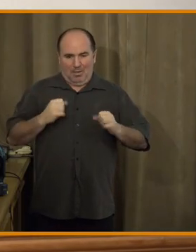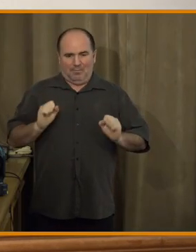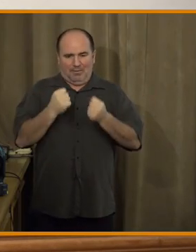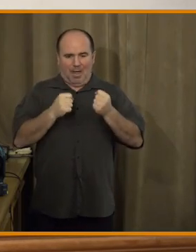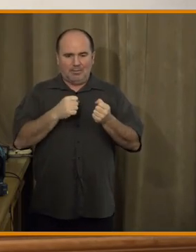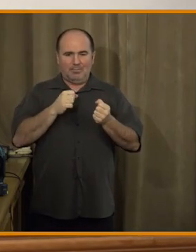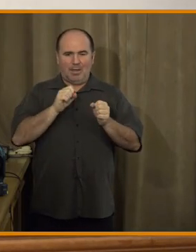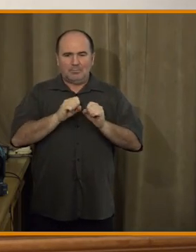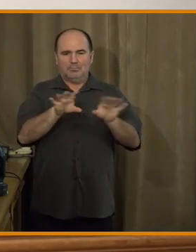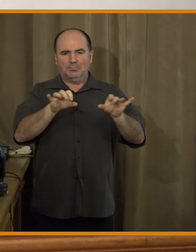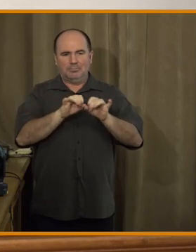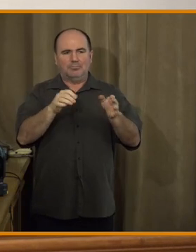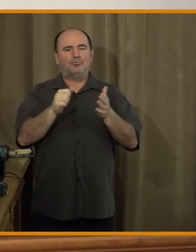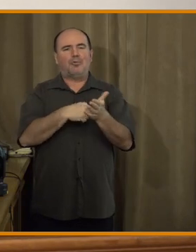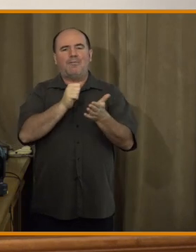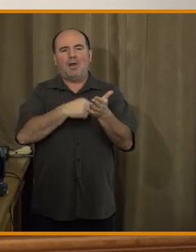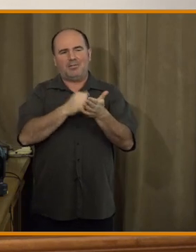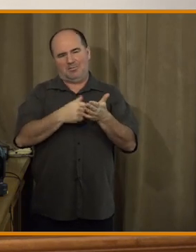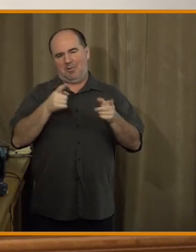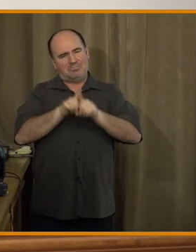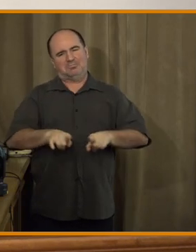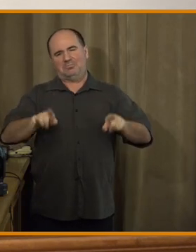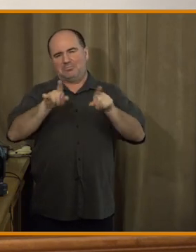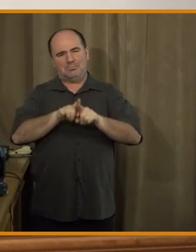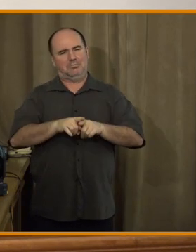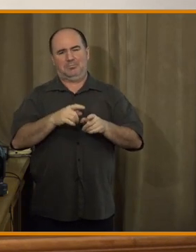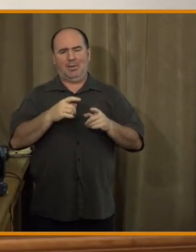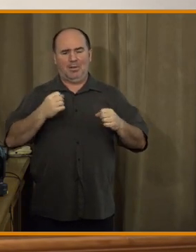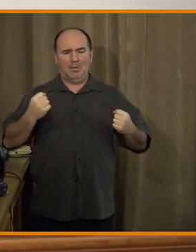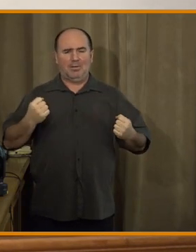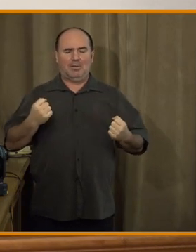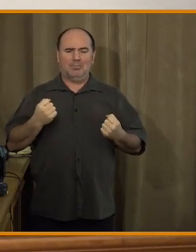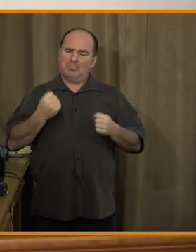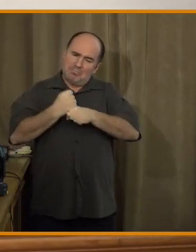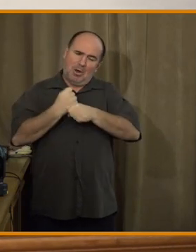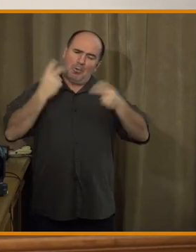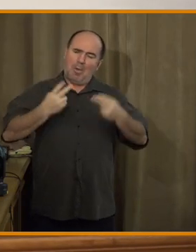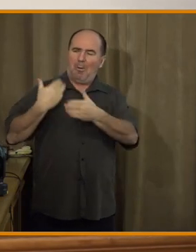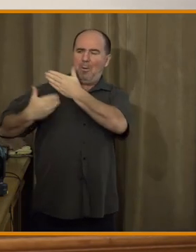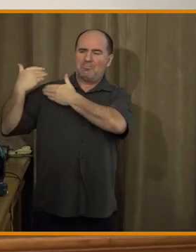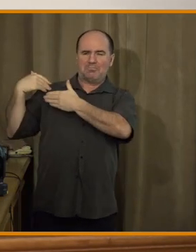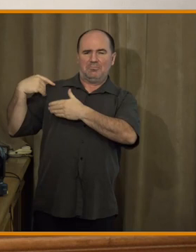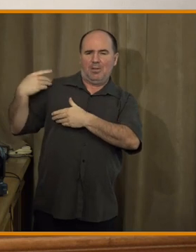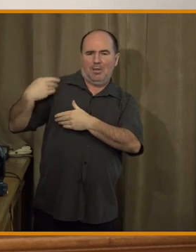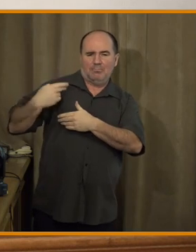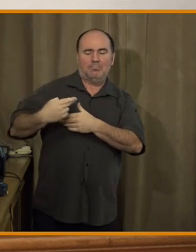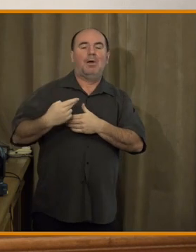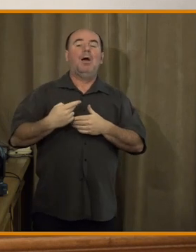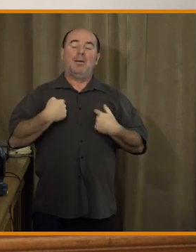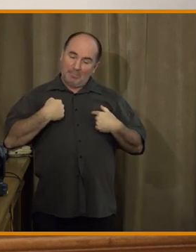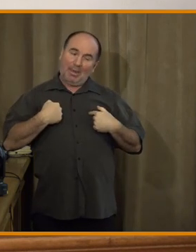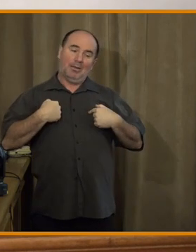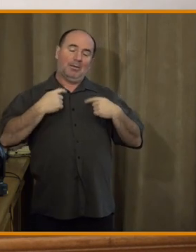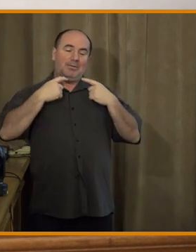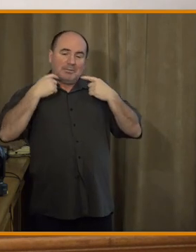taková konzervativní novinařina. My se budeme dál snažit typovat a testovat věci,